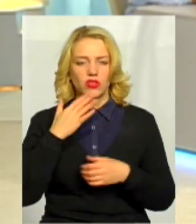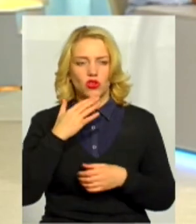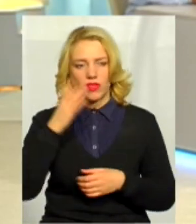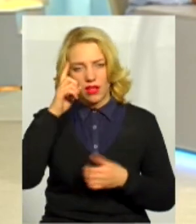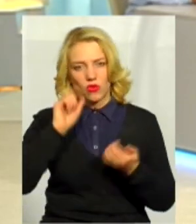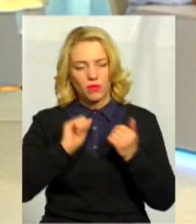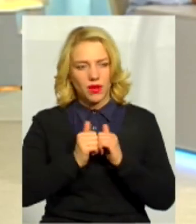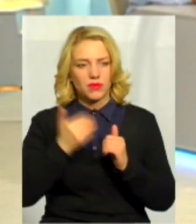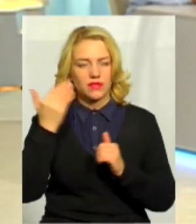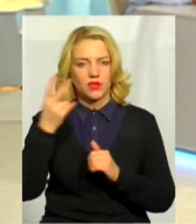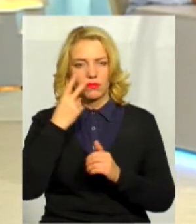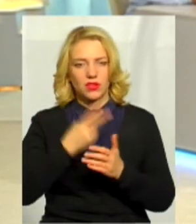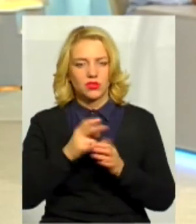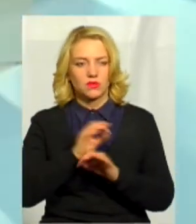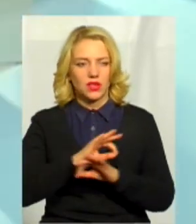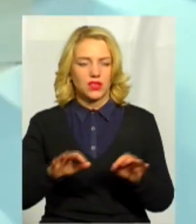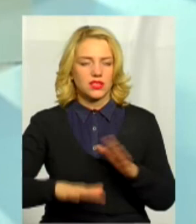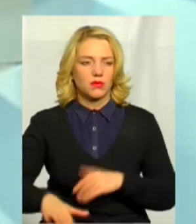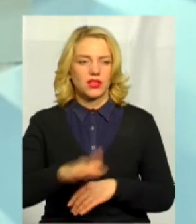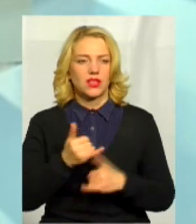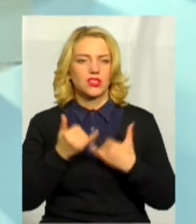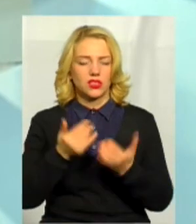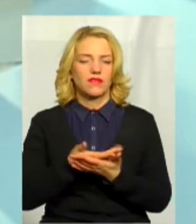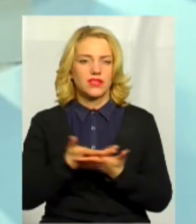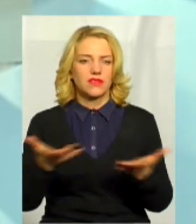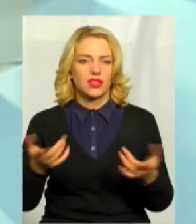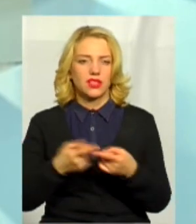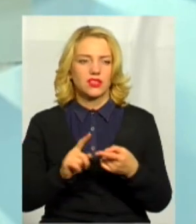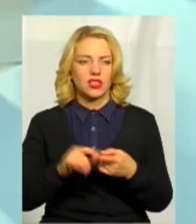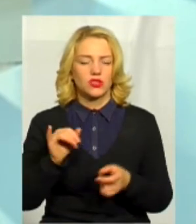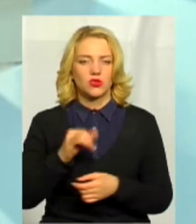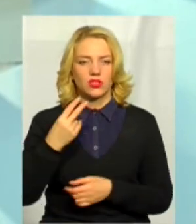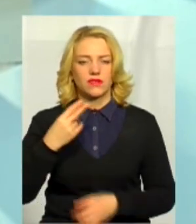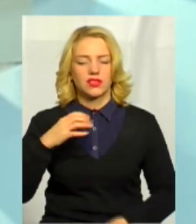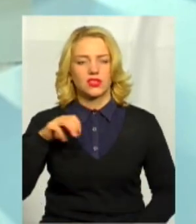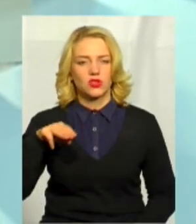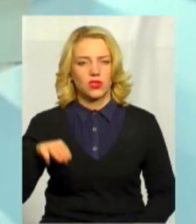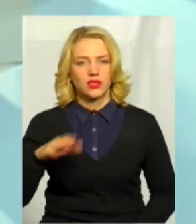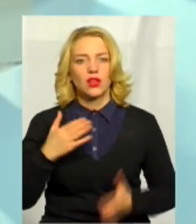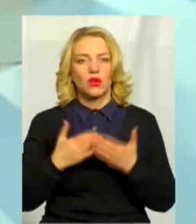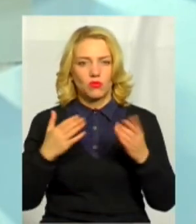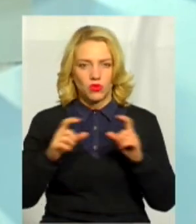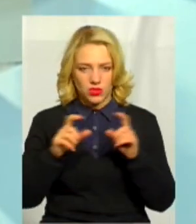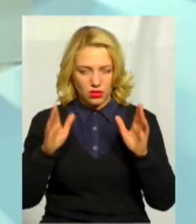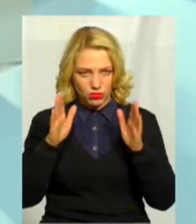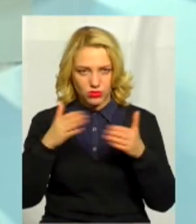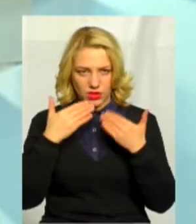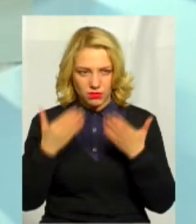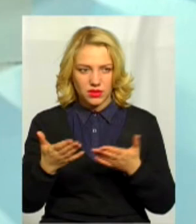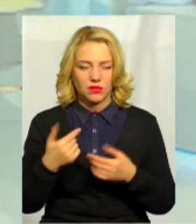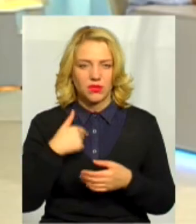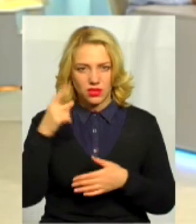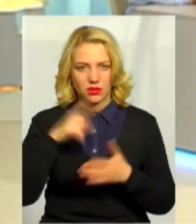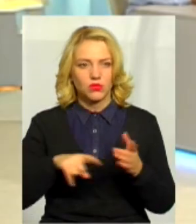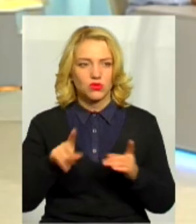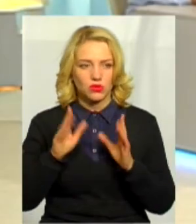вони бачать прекрасний майданчик для висвітлення ось цієї історії 20-го століття. Музей буде. І ми сподіваємося, що